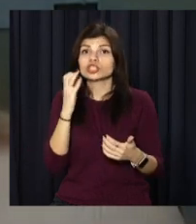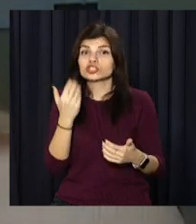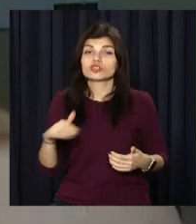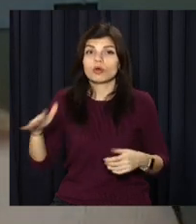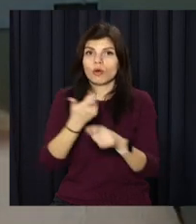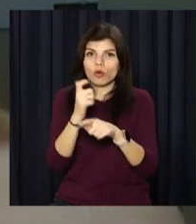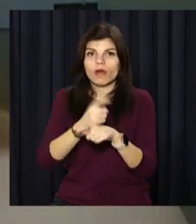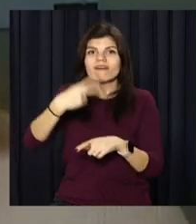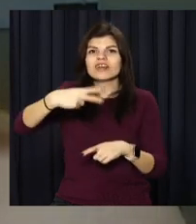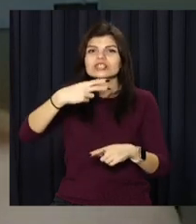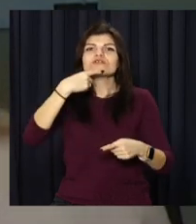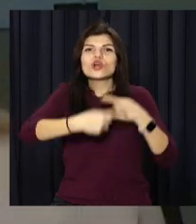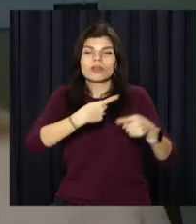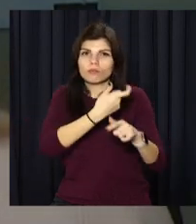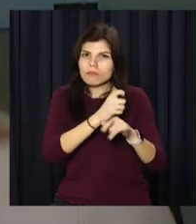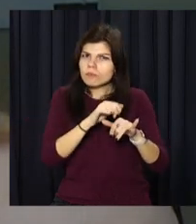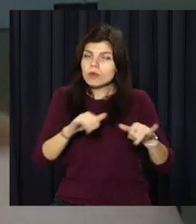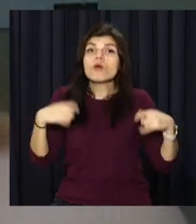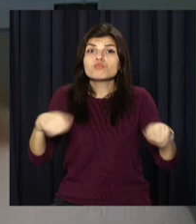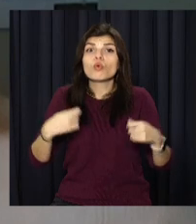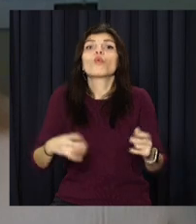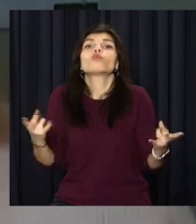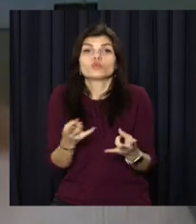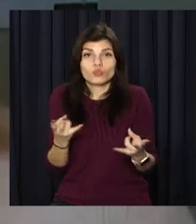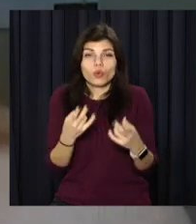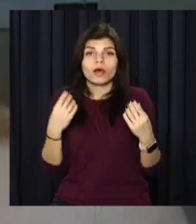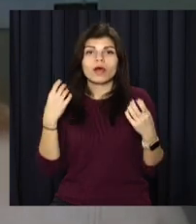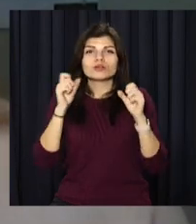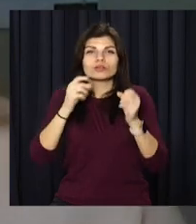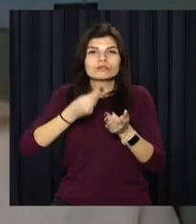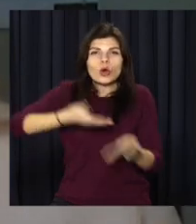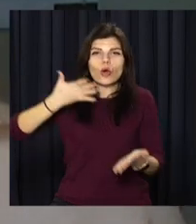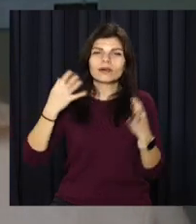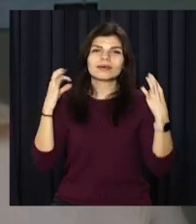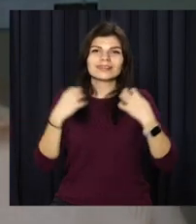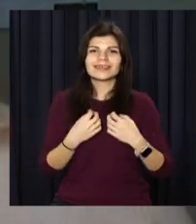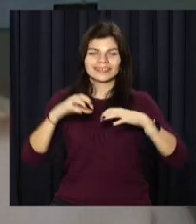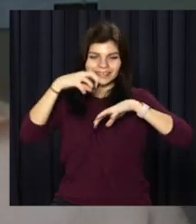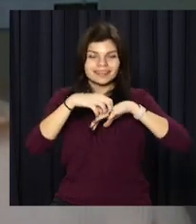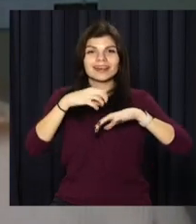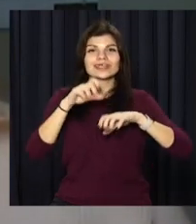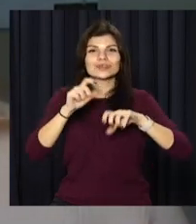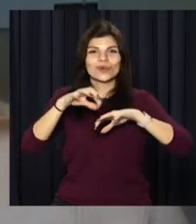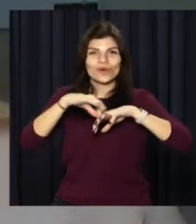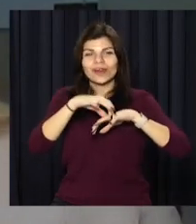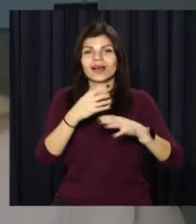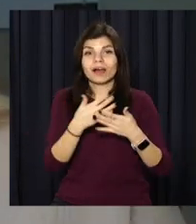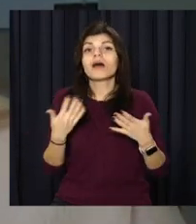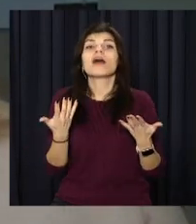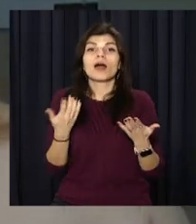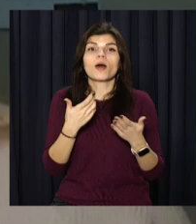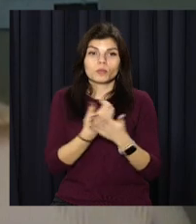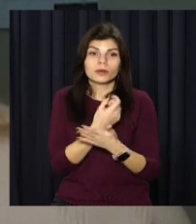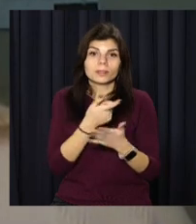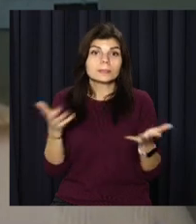почала розвиватися. І потрібно було продавати прикраси. І ось їх приурочили до, такі подарунки